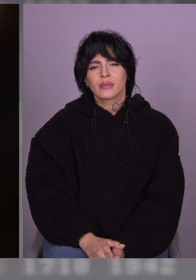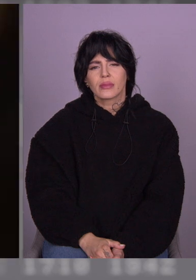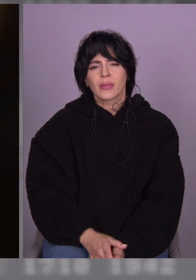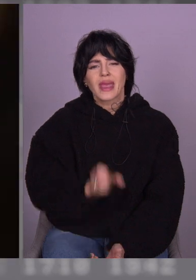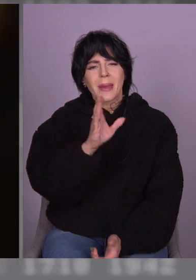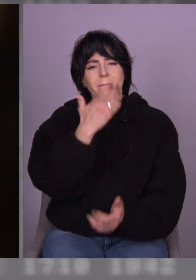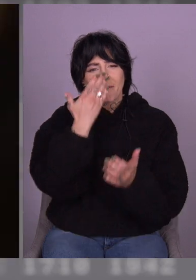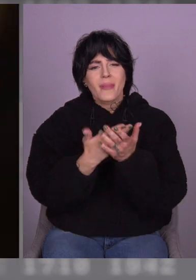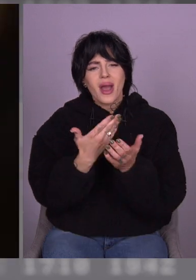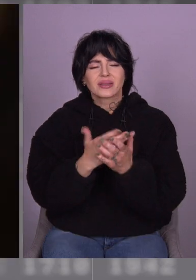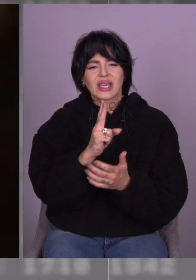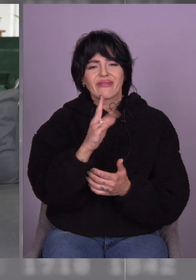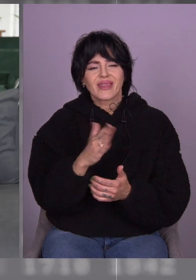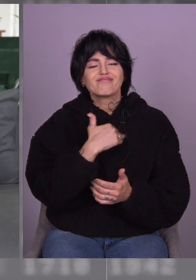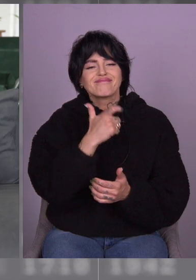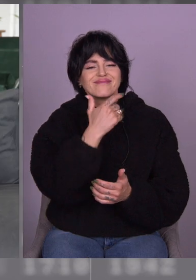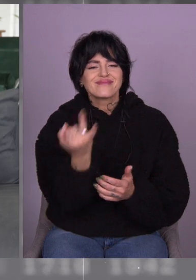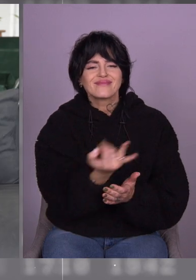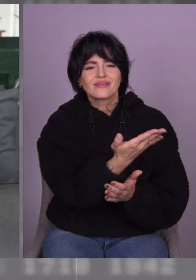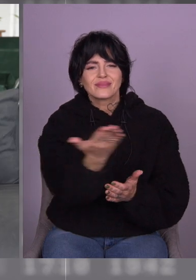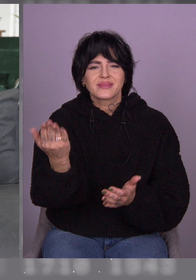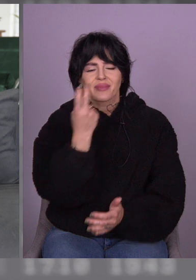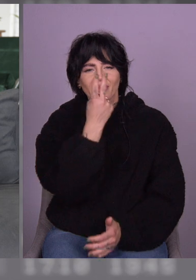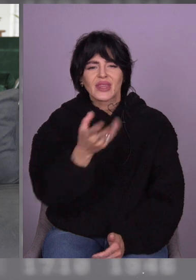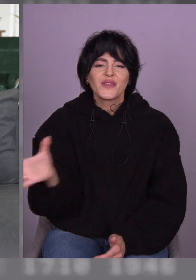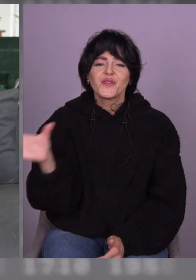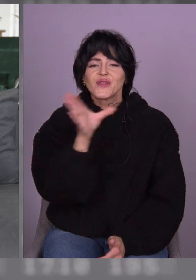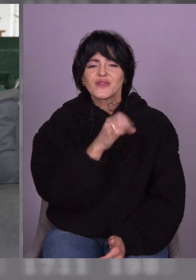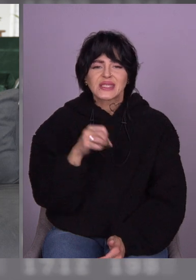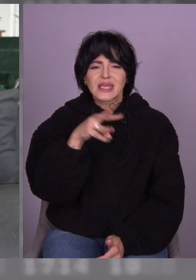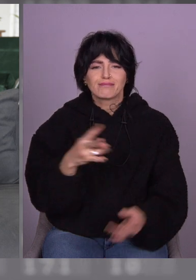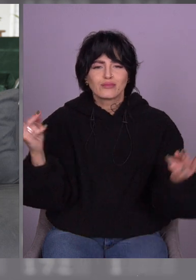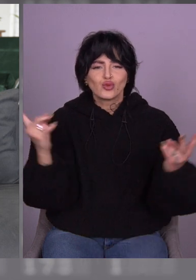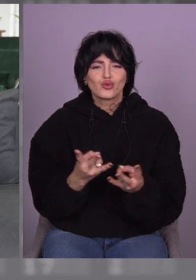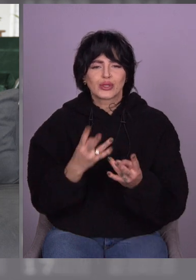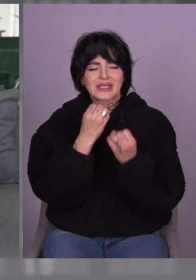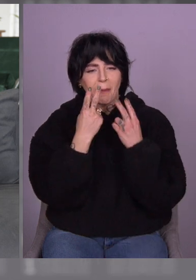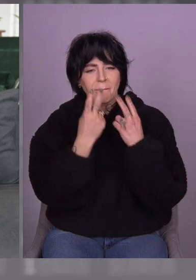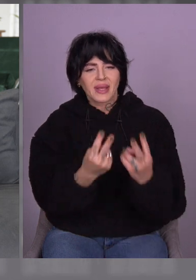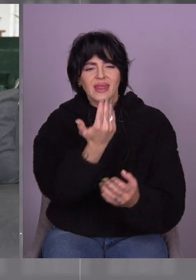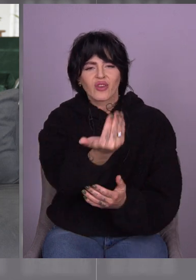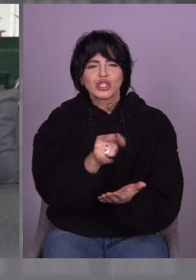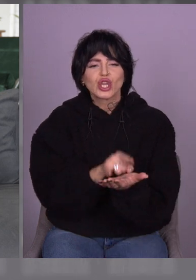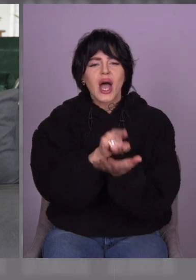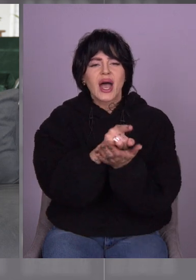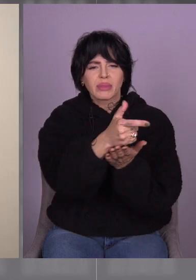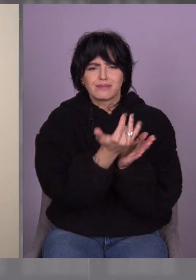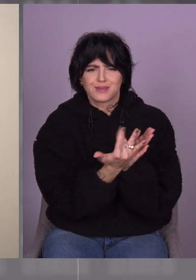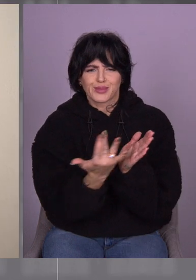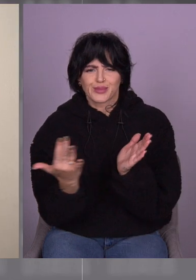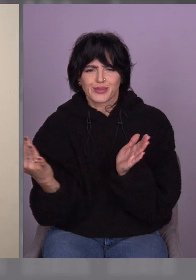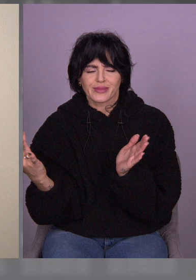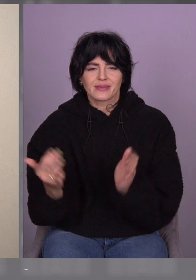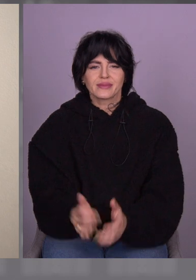квартиру. Де підлеска? Ну, та, тато, в квартиру. Вся країна має побачити твоїх жаб, колекцію твоїх жаб.